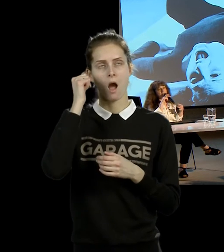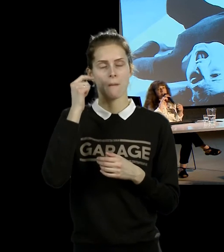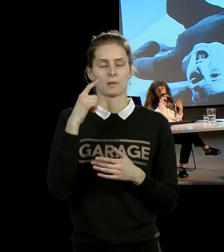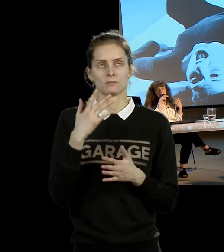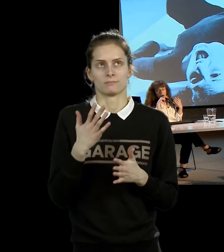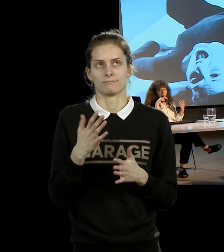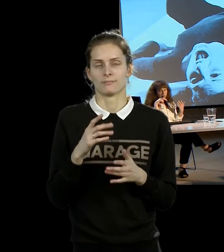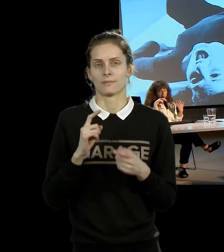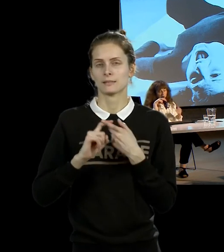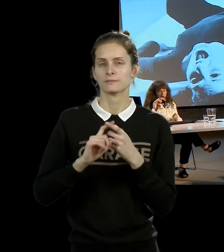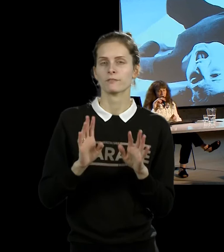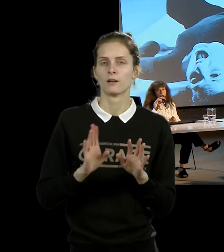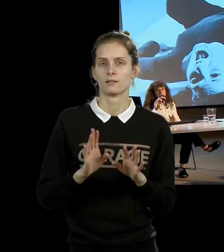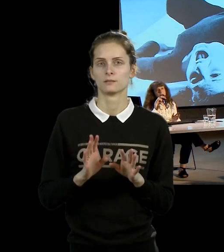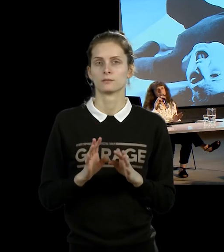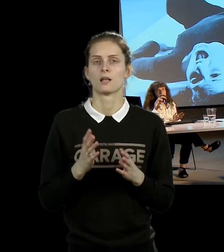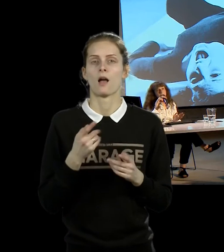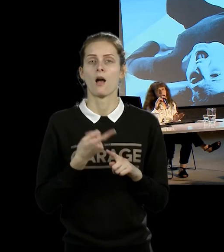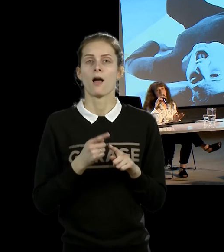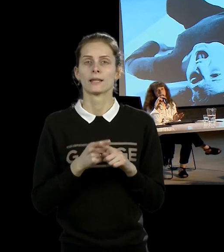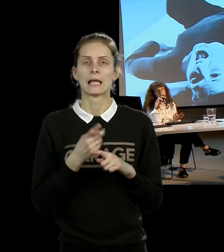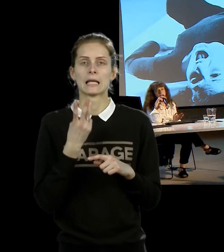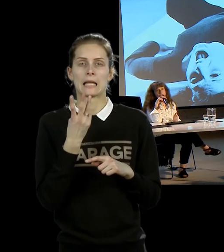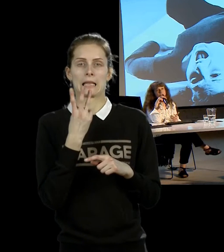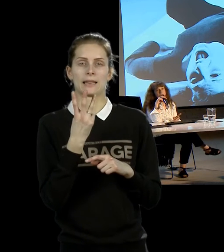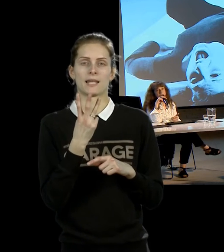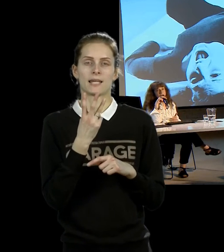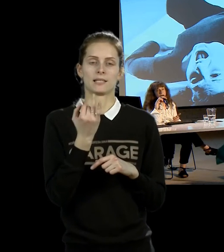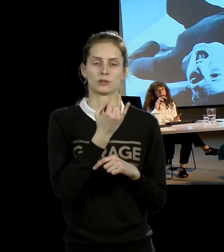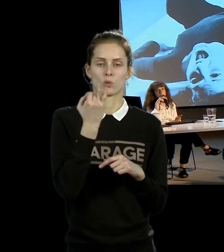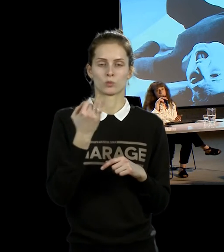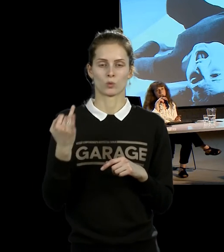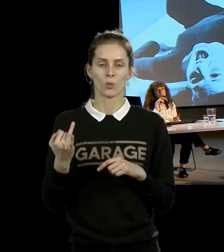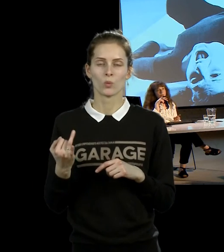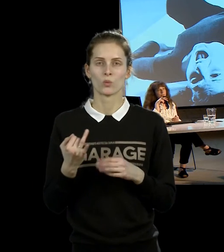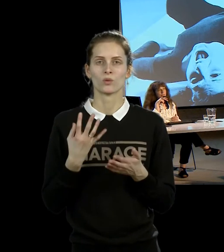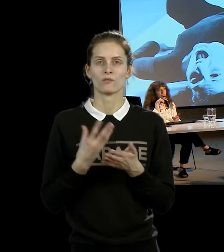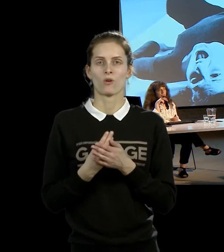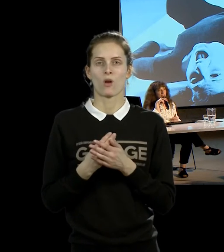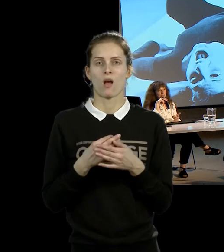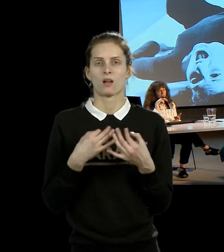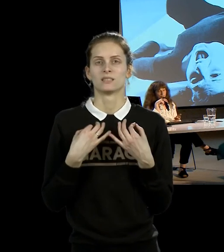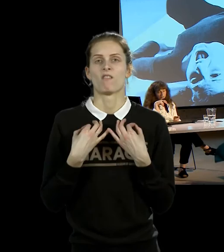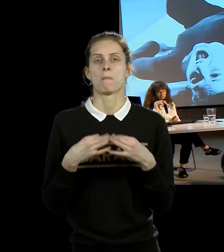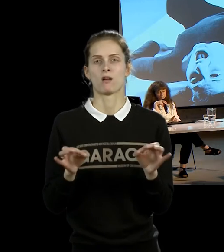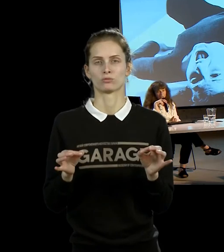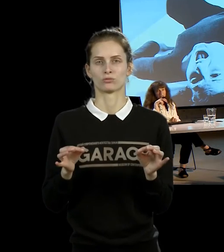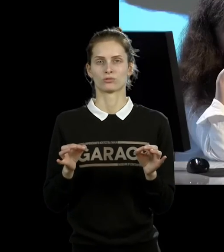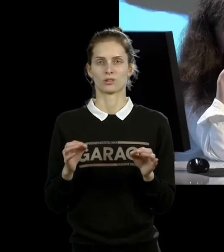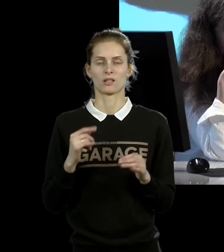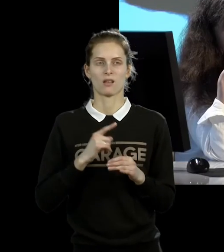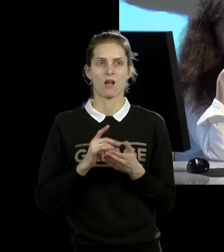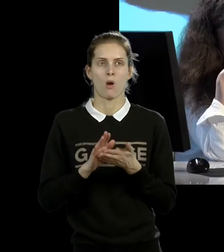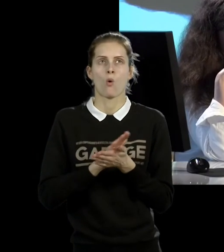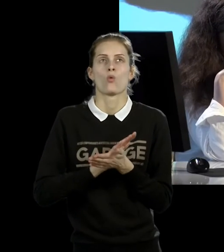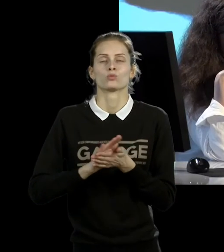вот как бы три истории освобождения, очищения себя от предыдущего опыта, которыми она занимается